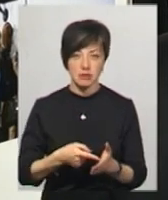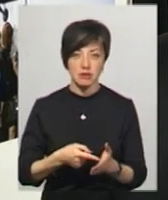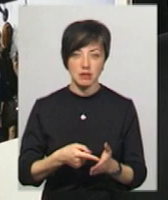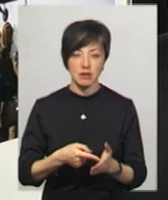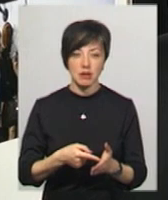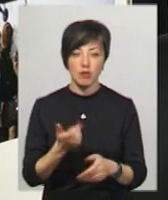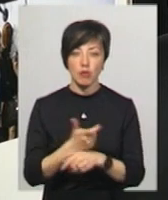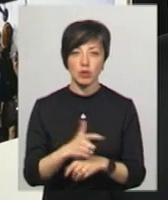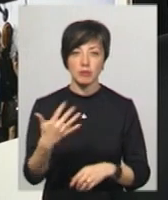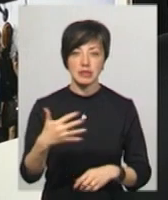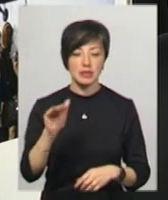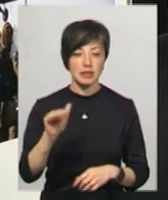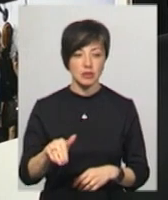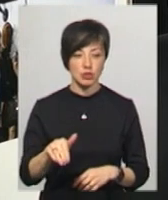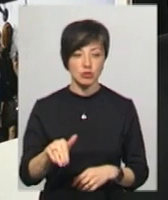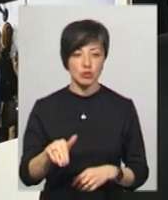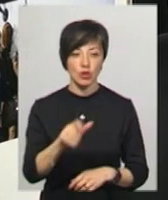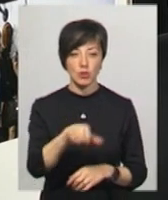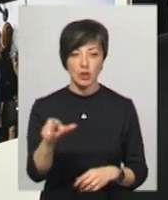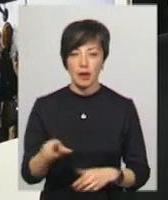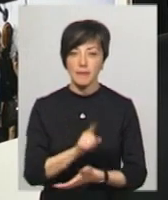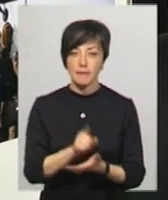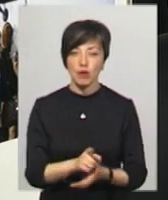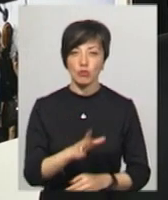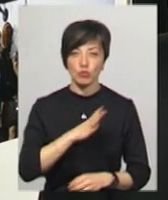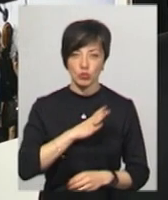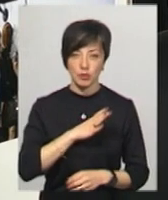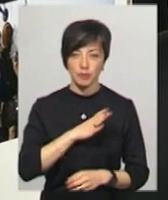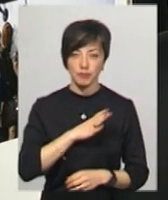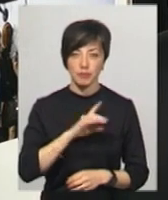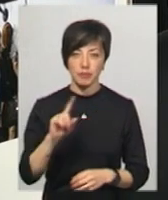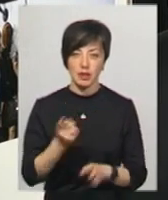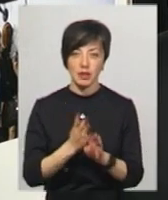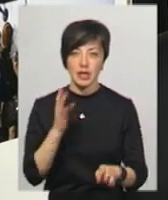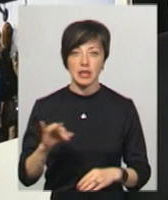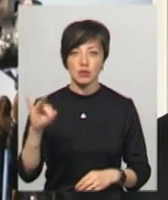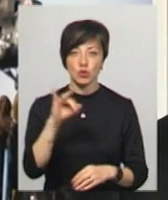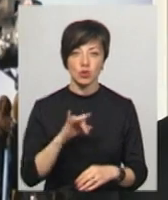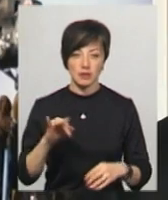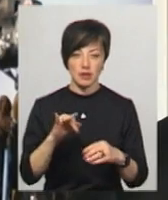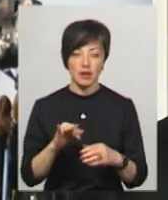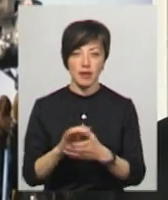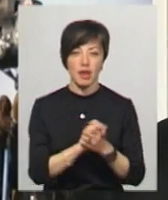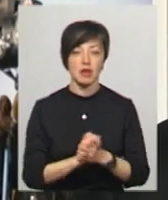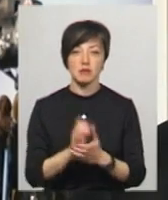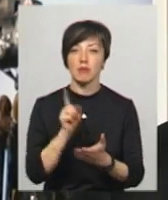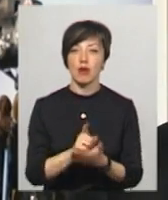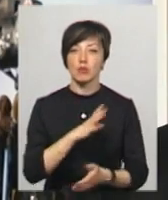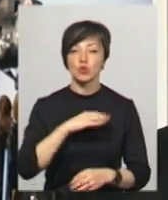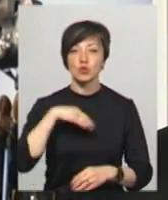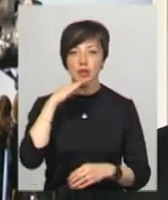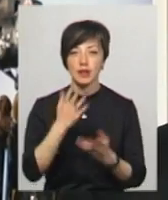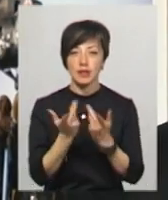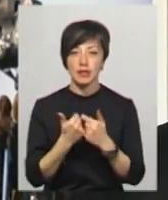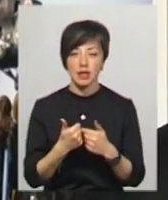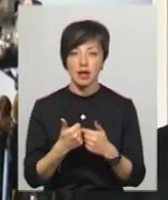понад 50 тисяч. Має бути, перш за все, історична тяглість. Крім цього, має бути достатня